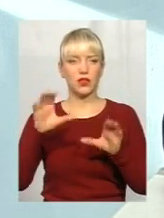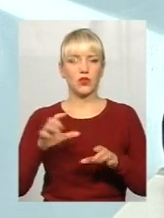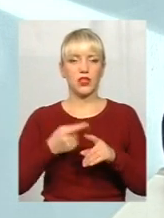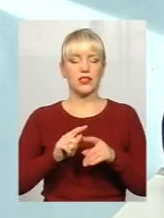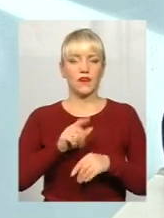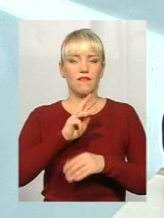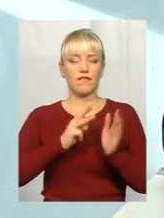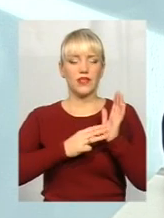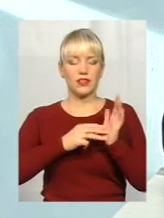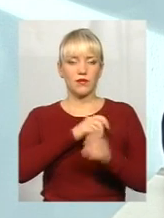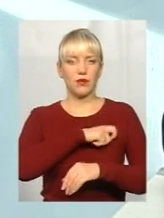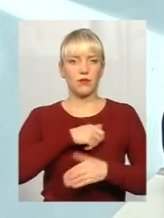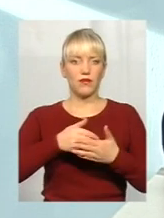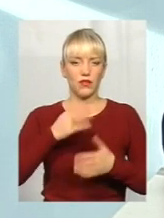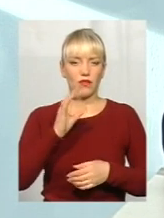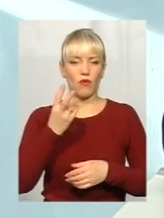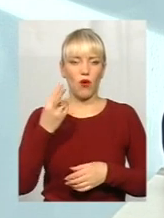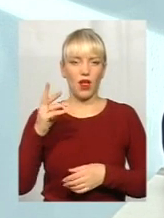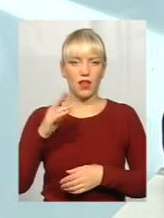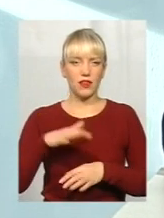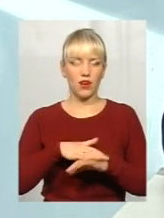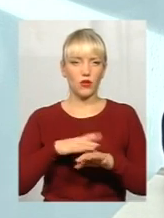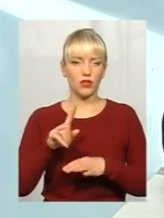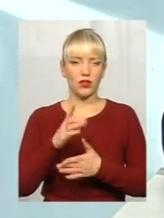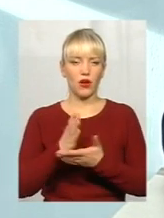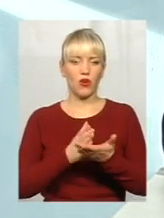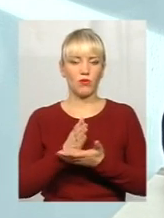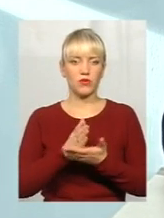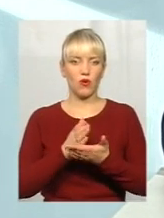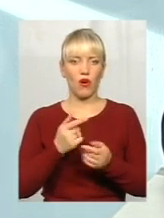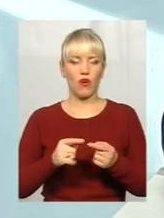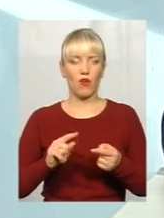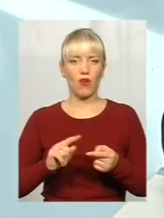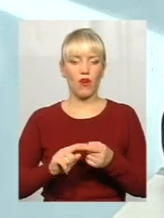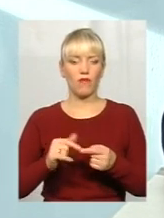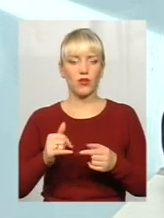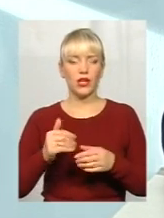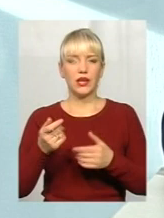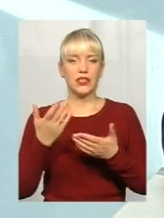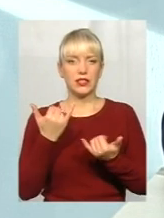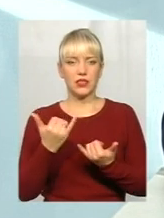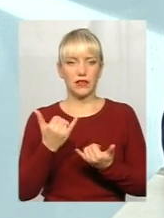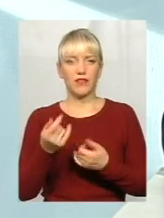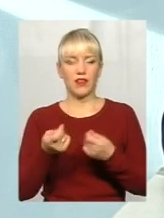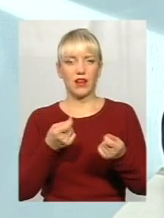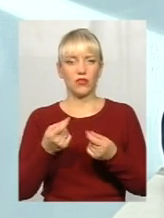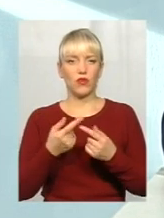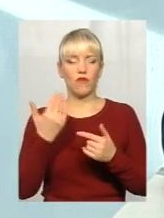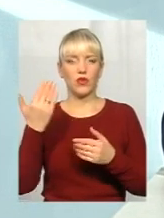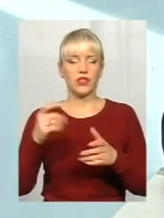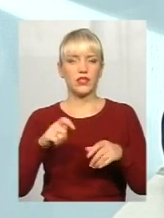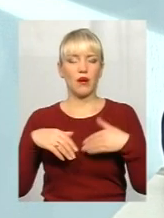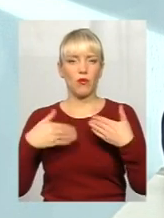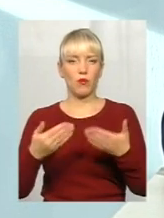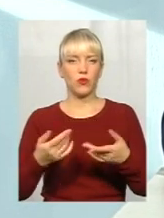депутатів, саме від волі народу, яка обслуговує сьогодні діючу владу, ця група Верховній Раді, вони запропонували, якраз говорячи